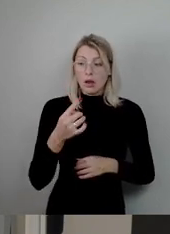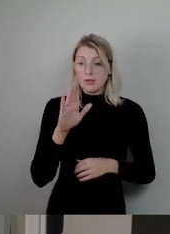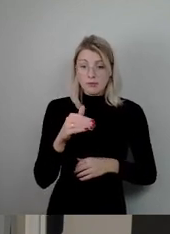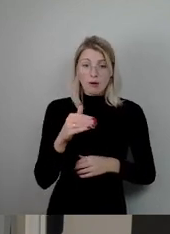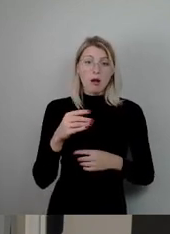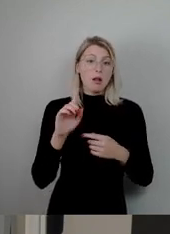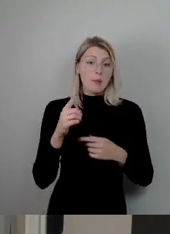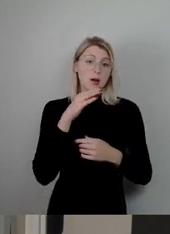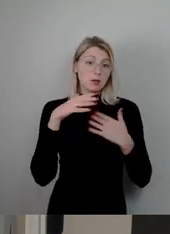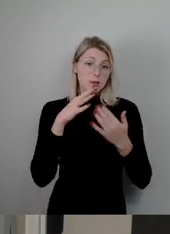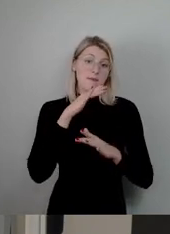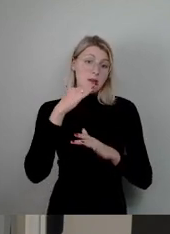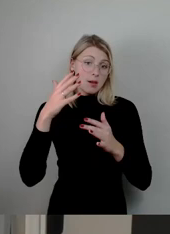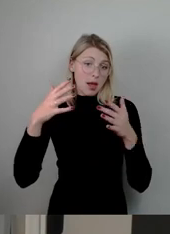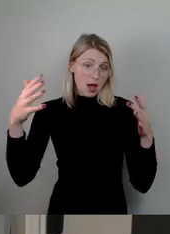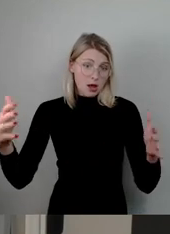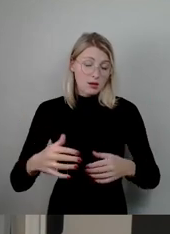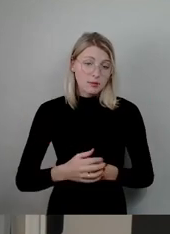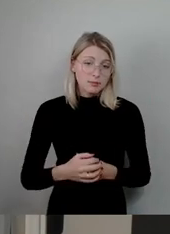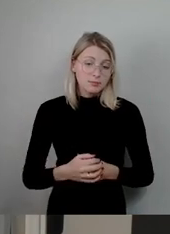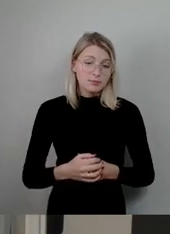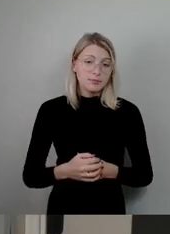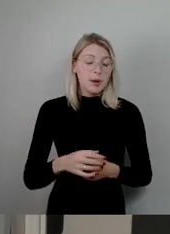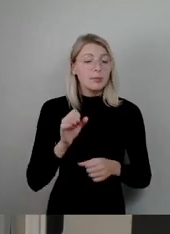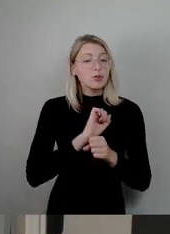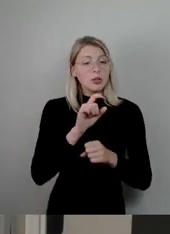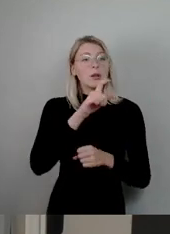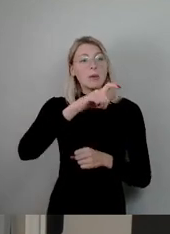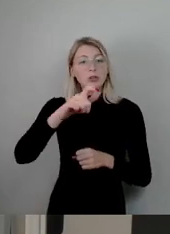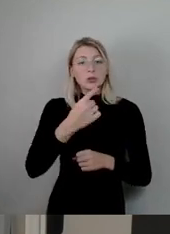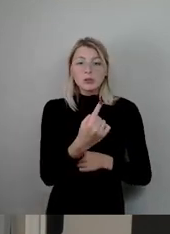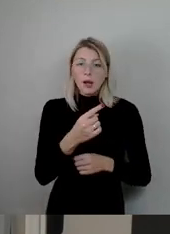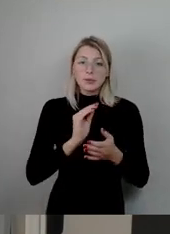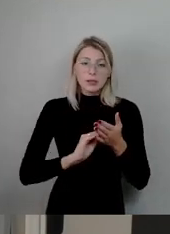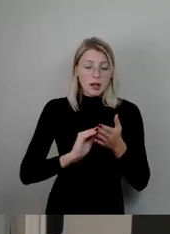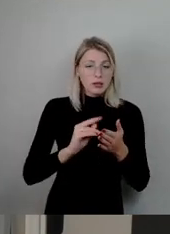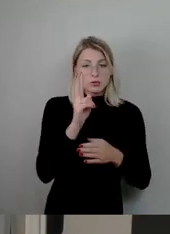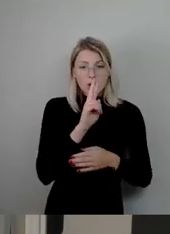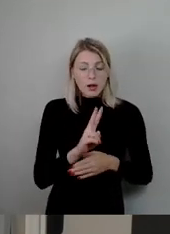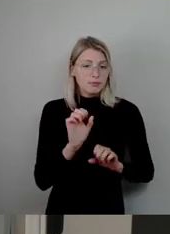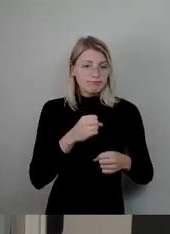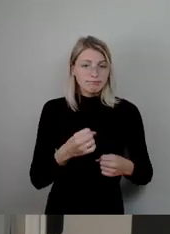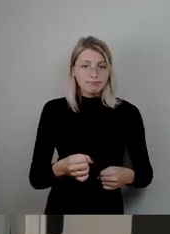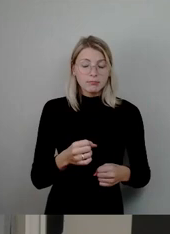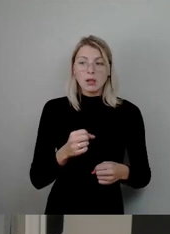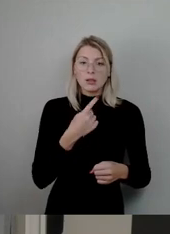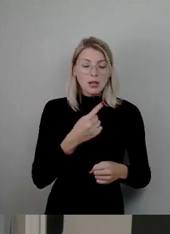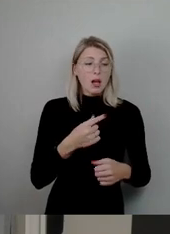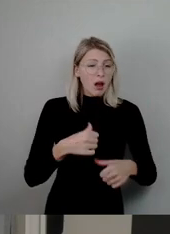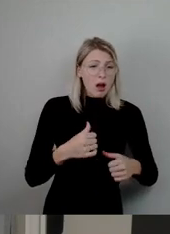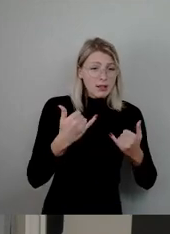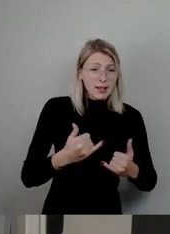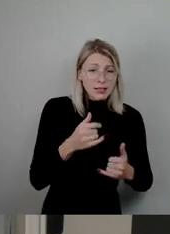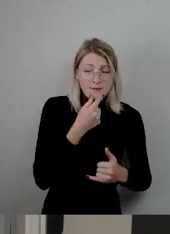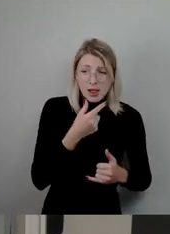Und trotzdem ist es ja nicht so, dass die Menschen, die nicht lesen und schreiben können, jetzt sagen, oh, ich will das unbedingt lernen jetzt, ich